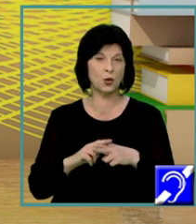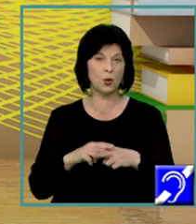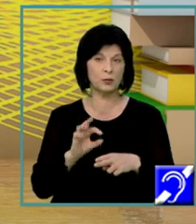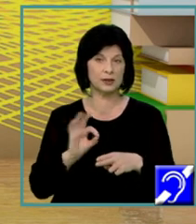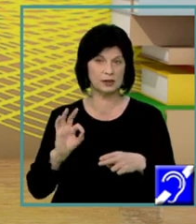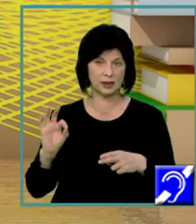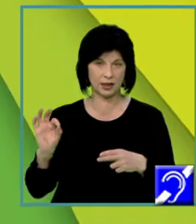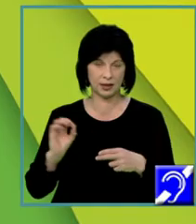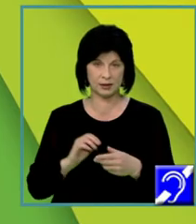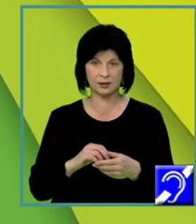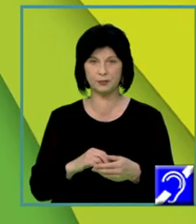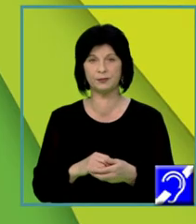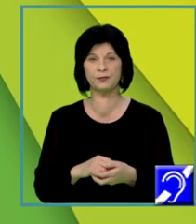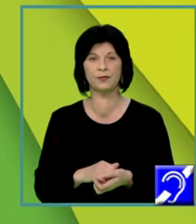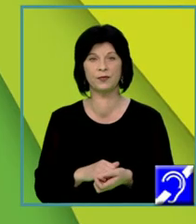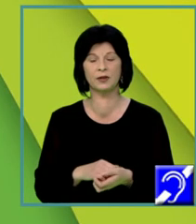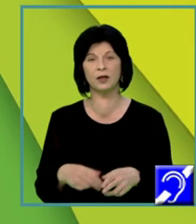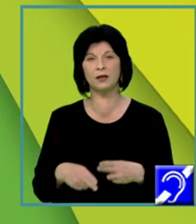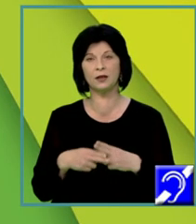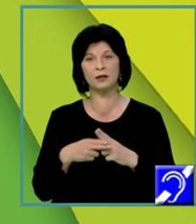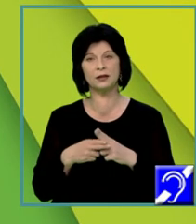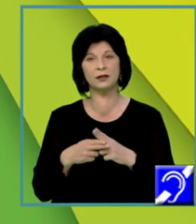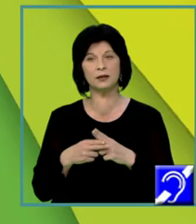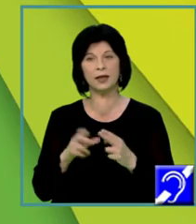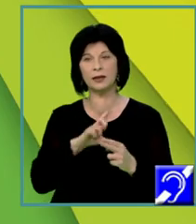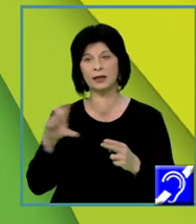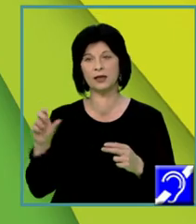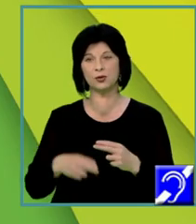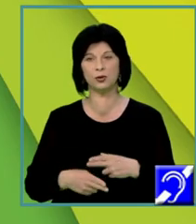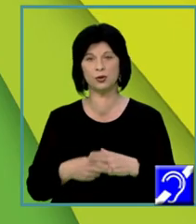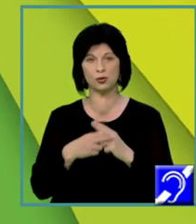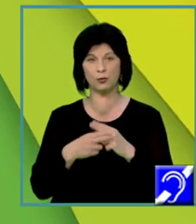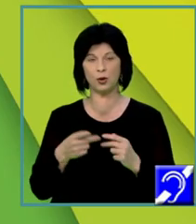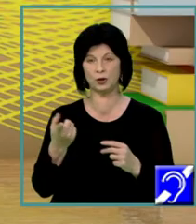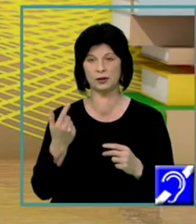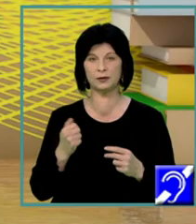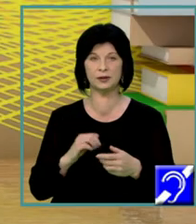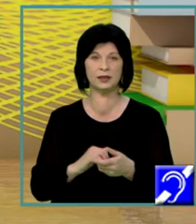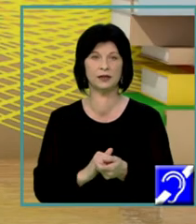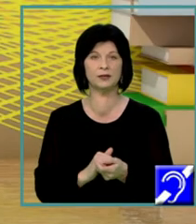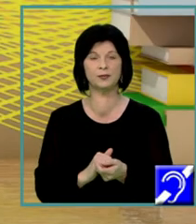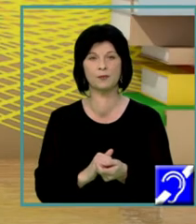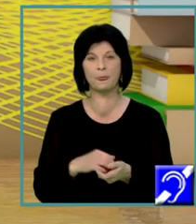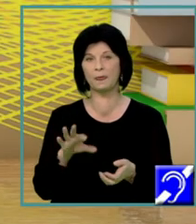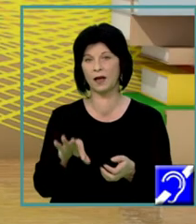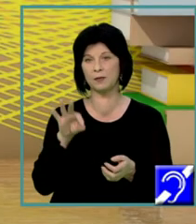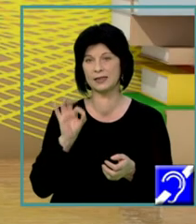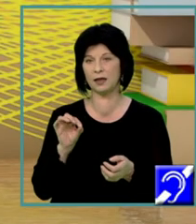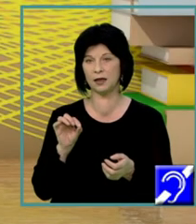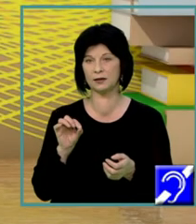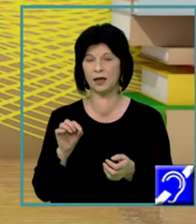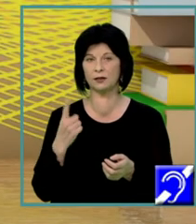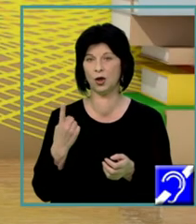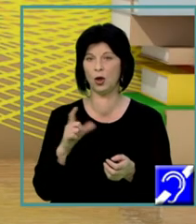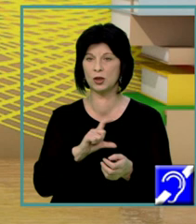coerent. Textul suport din subiectul pe care îl discutăm astăzi. Am selectat o secvență